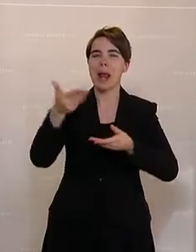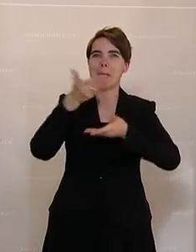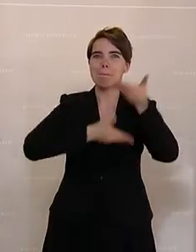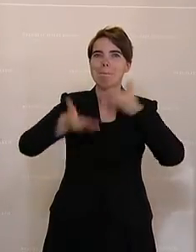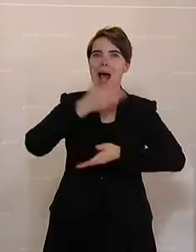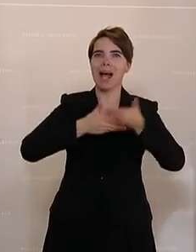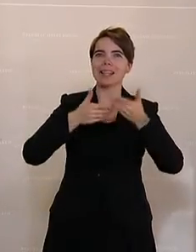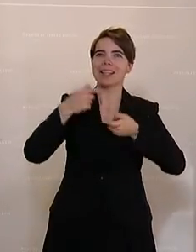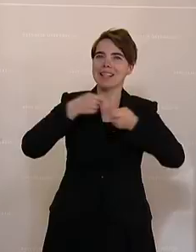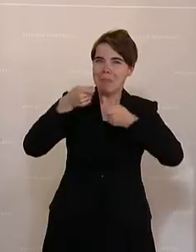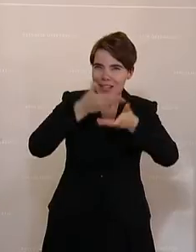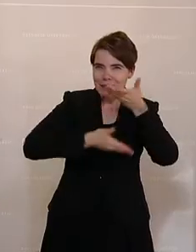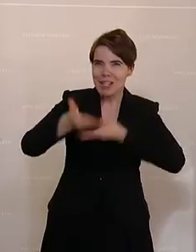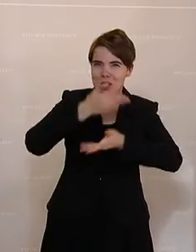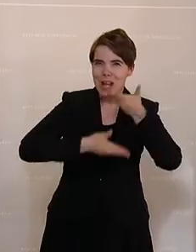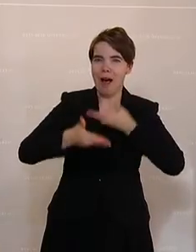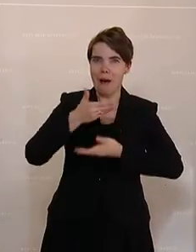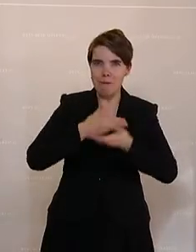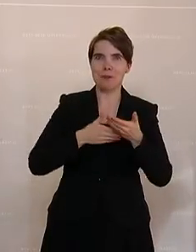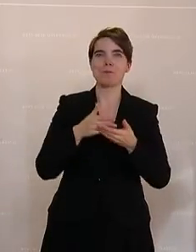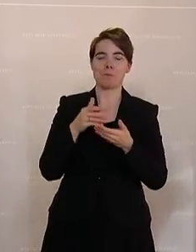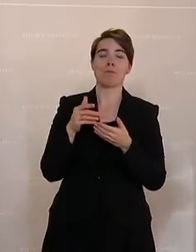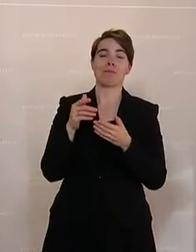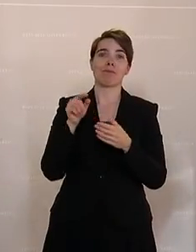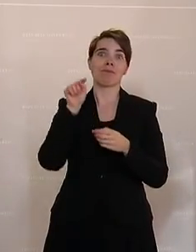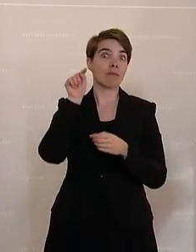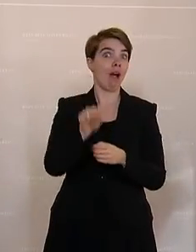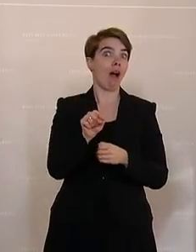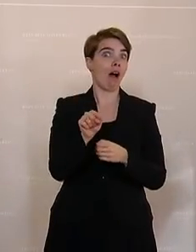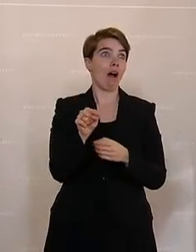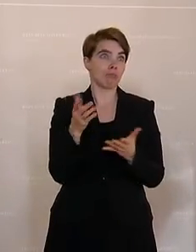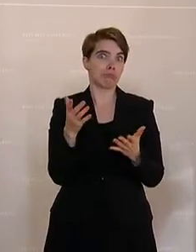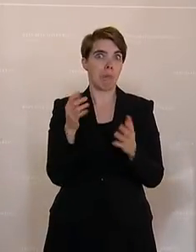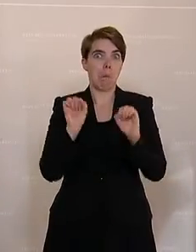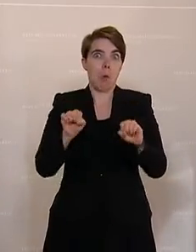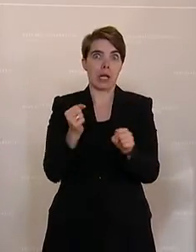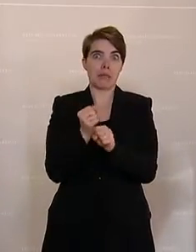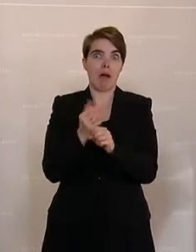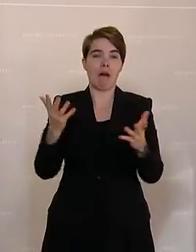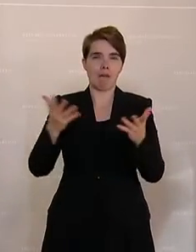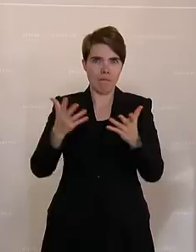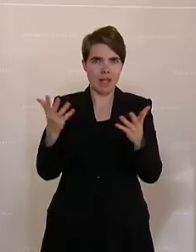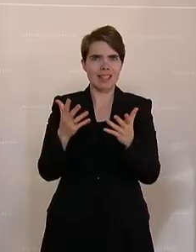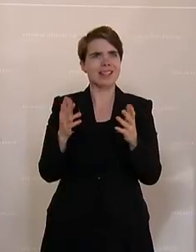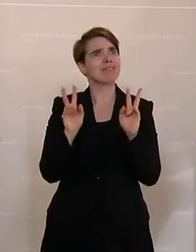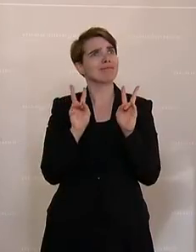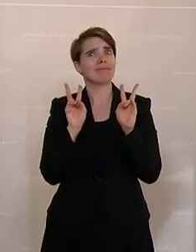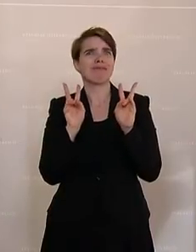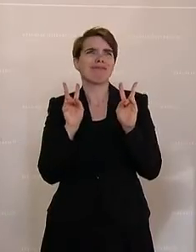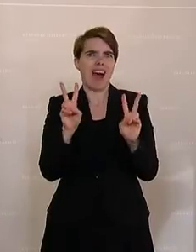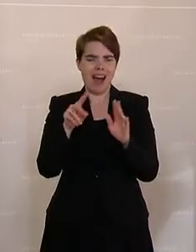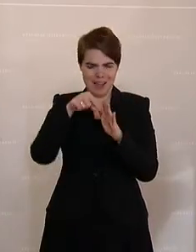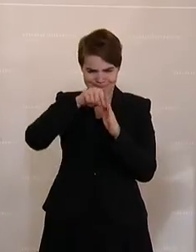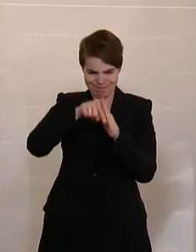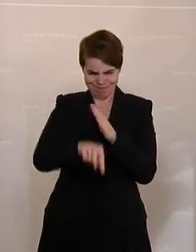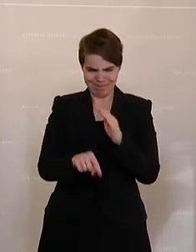Joschi Riegler hat das eigentlich ursprünglich gestaltet, das ermöglicht, dass man die wirklich essentiellen Bedürfnisse der